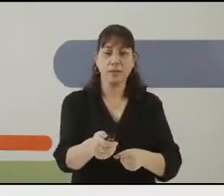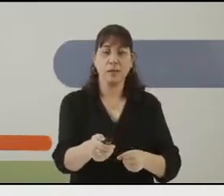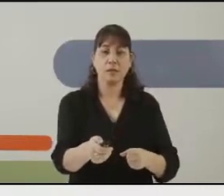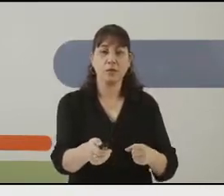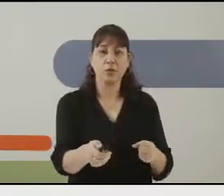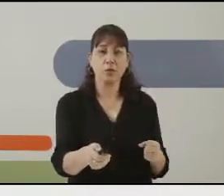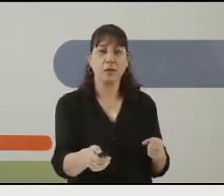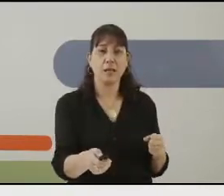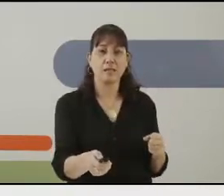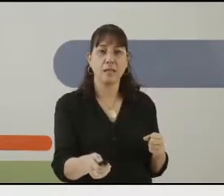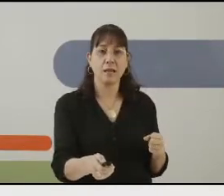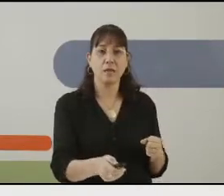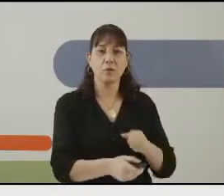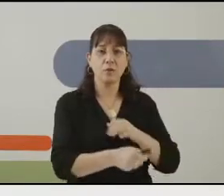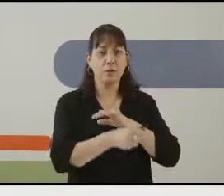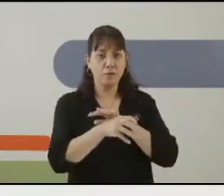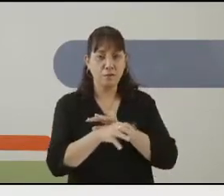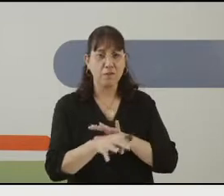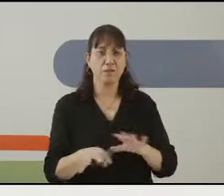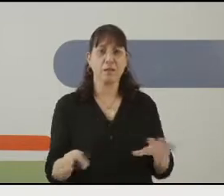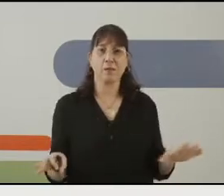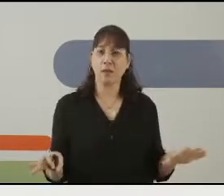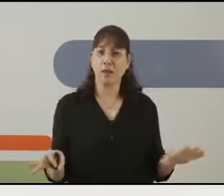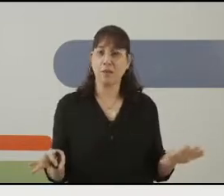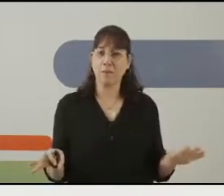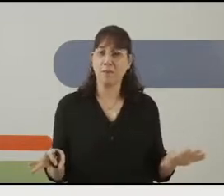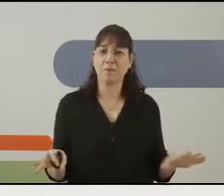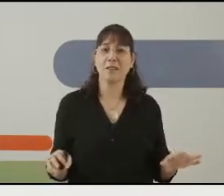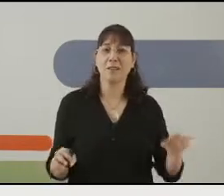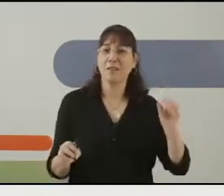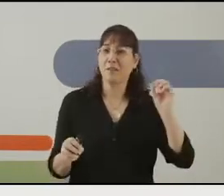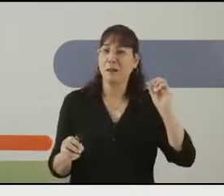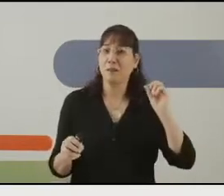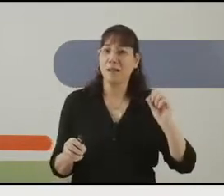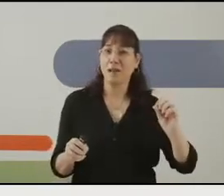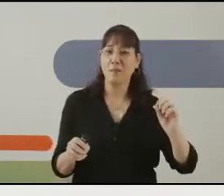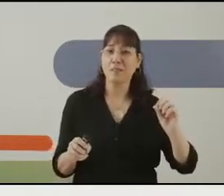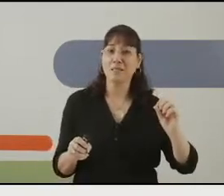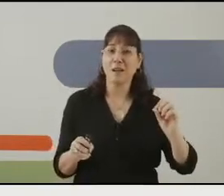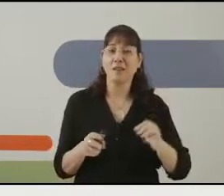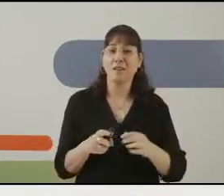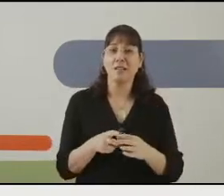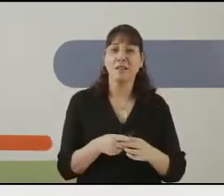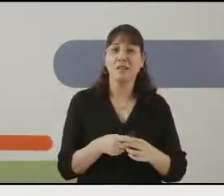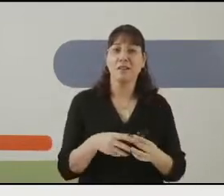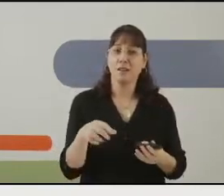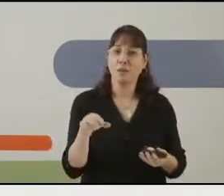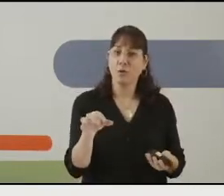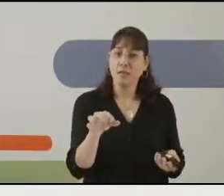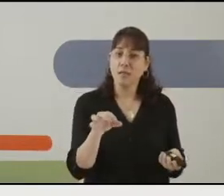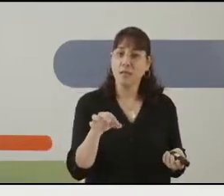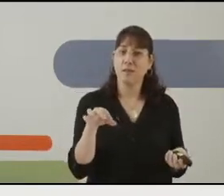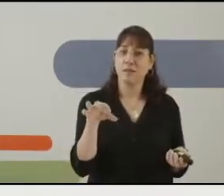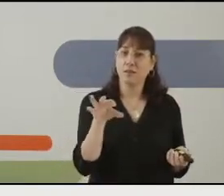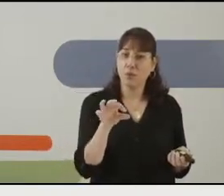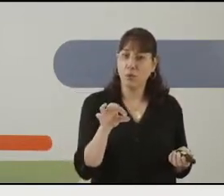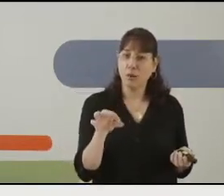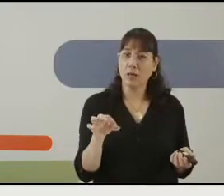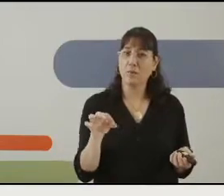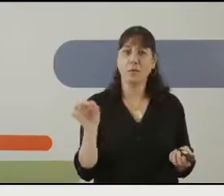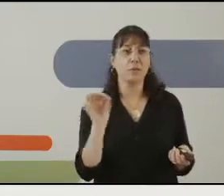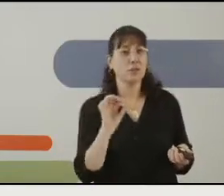באמצע, נכון? ואז אנחנו מפזרים אותם, והמטרה במשחק היא להוציא